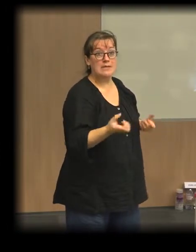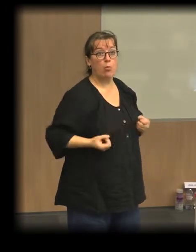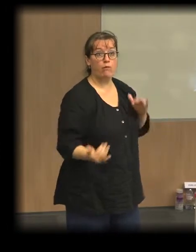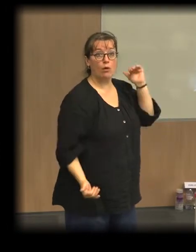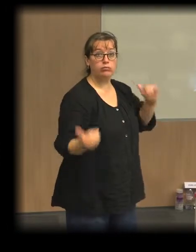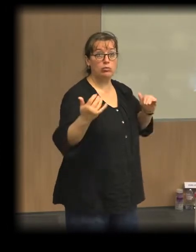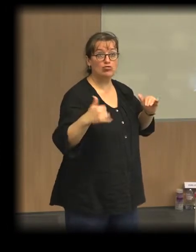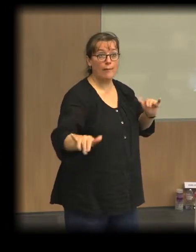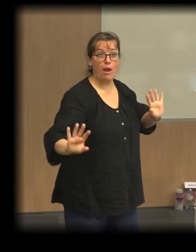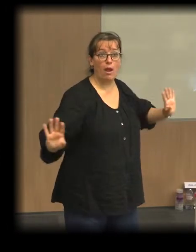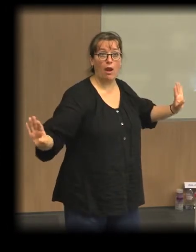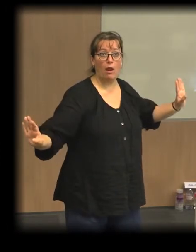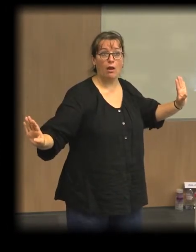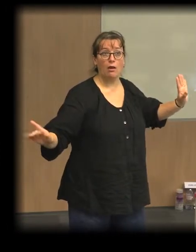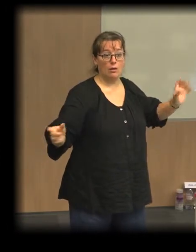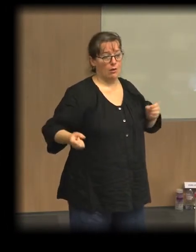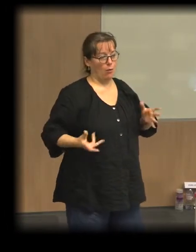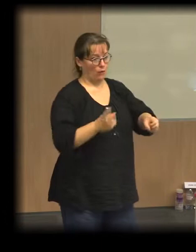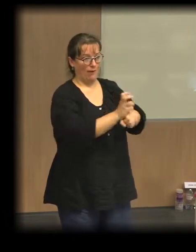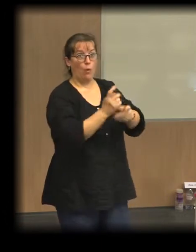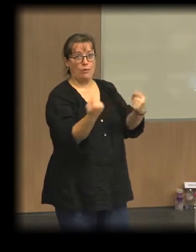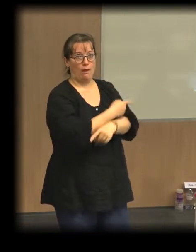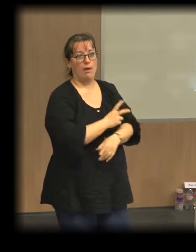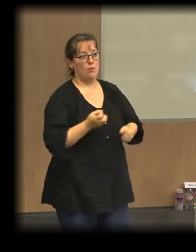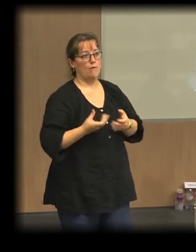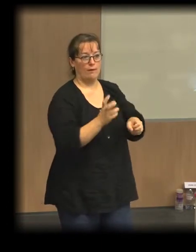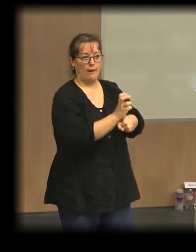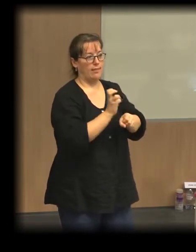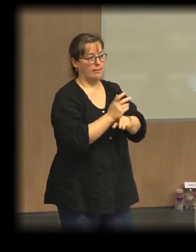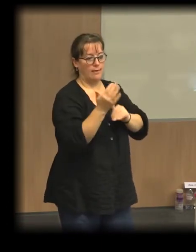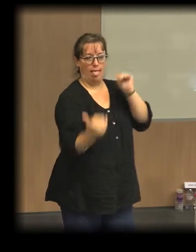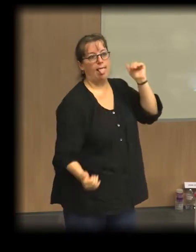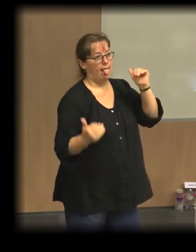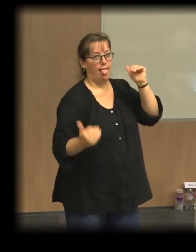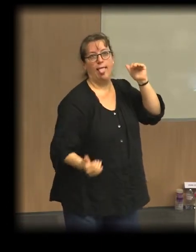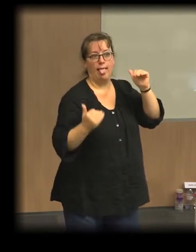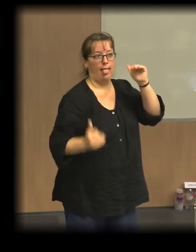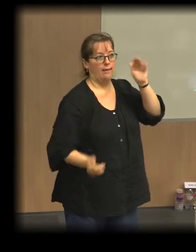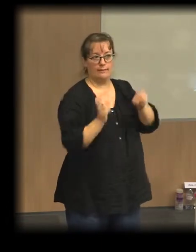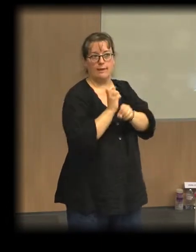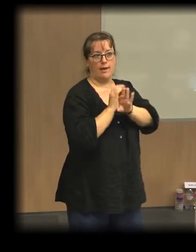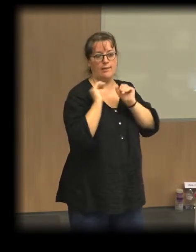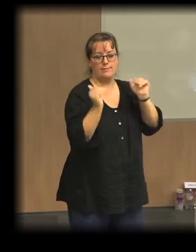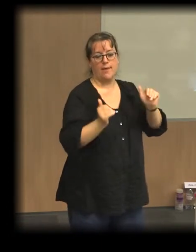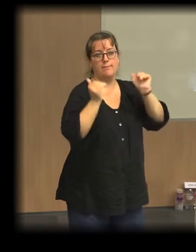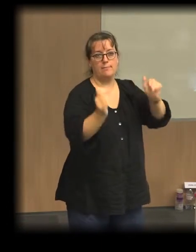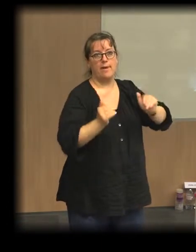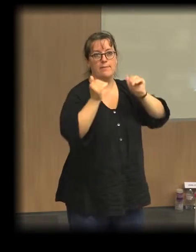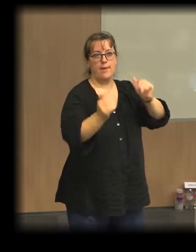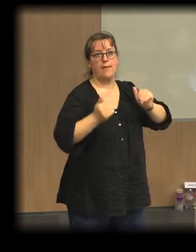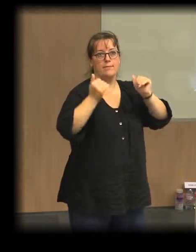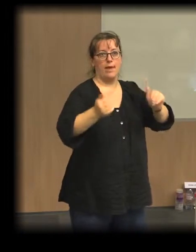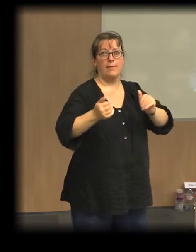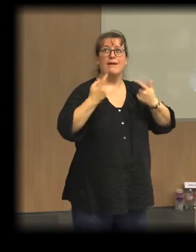contester finalement la manière dont s'est constituée ces richesses et la manière dont elle a produit des inégalités. On retrouve là aussi cette